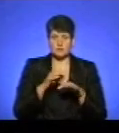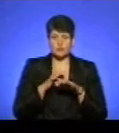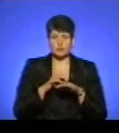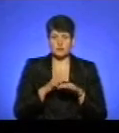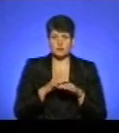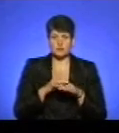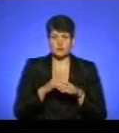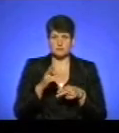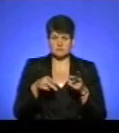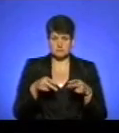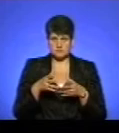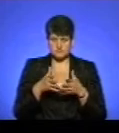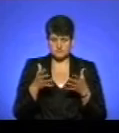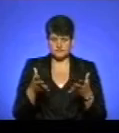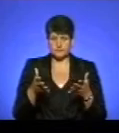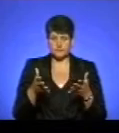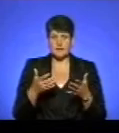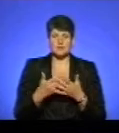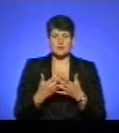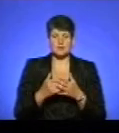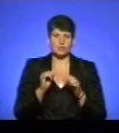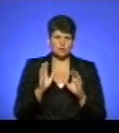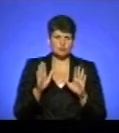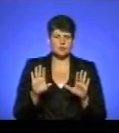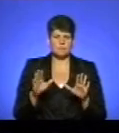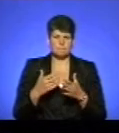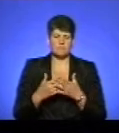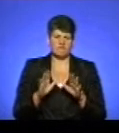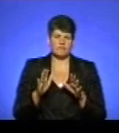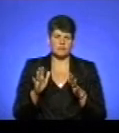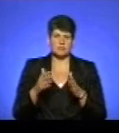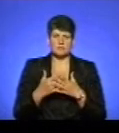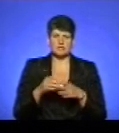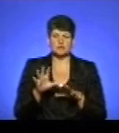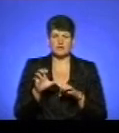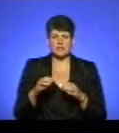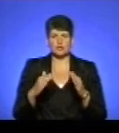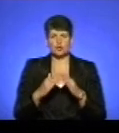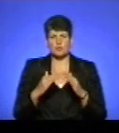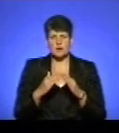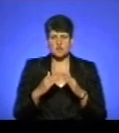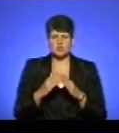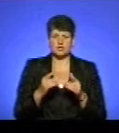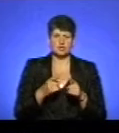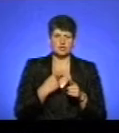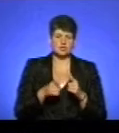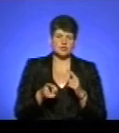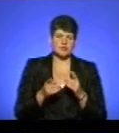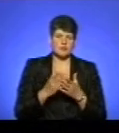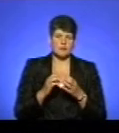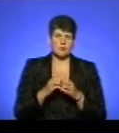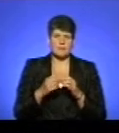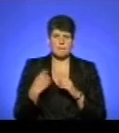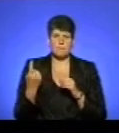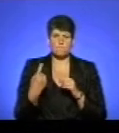надальші біопроби. Тобто, наприклад, може таки бути випадок, що тварина чи домашня, чи в нас є велика проблема в місті